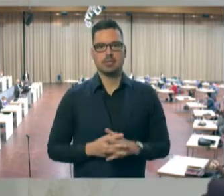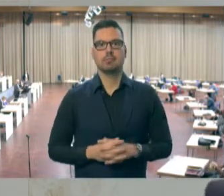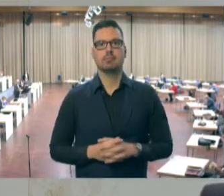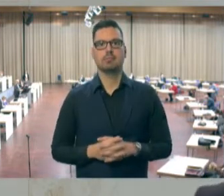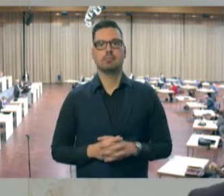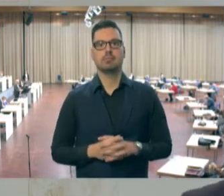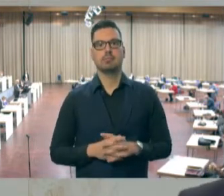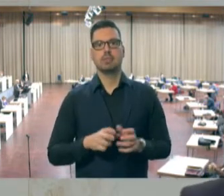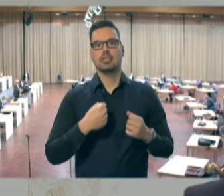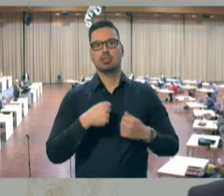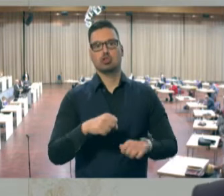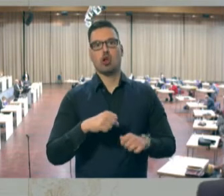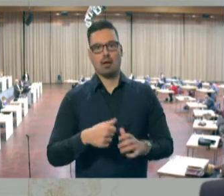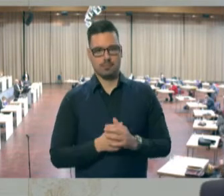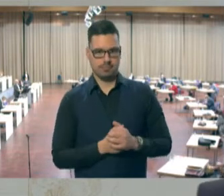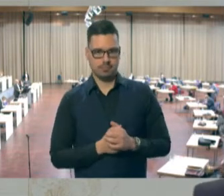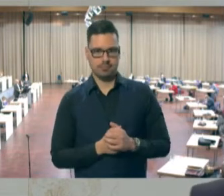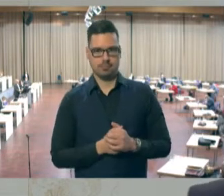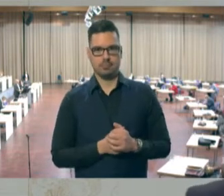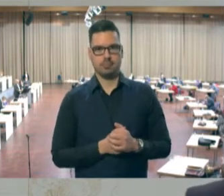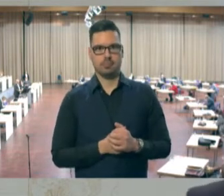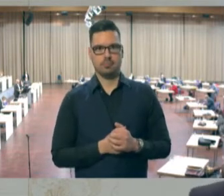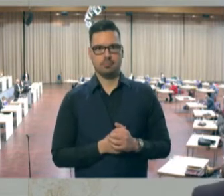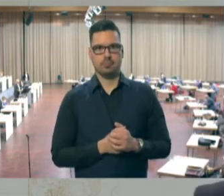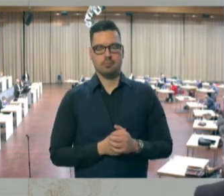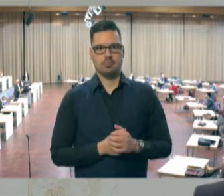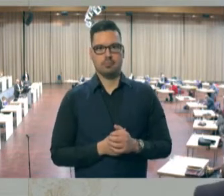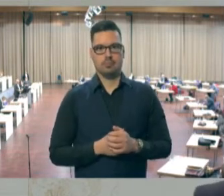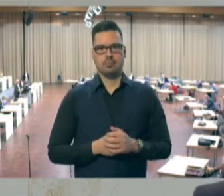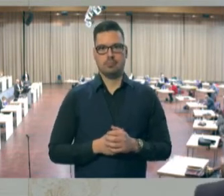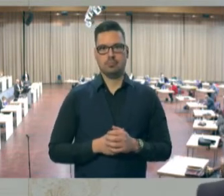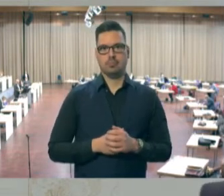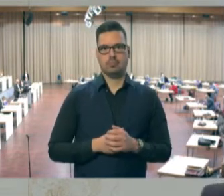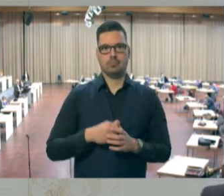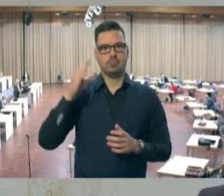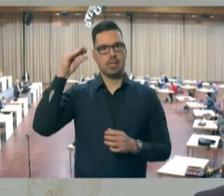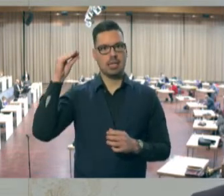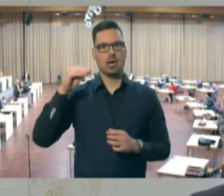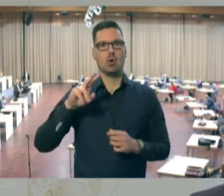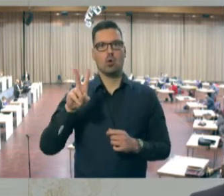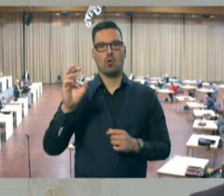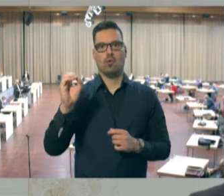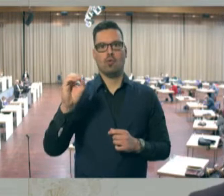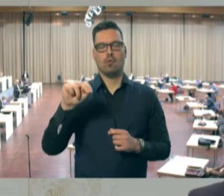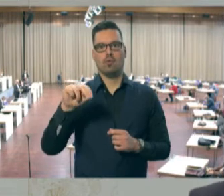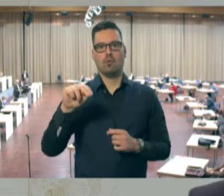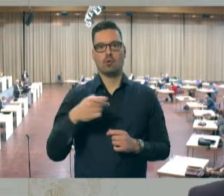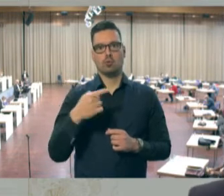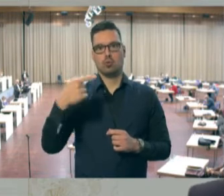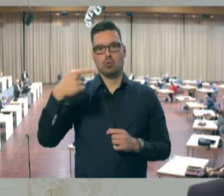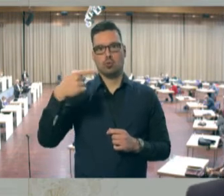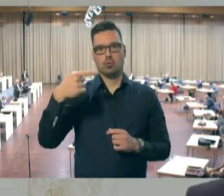einem Dichter zu tun, und zwar mit Johann Wolfgang von Goethe. Und Stopp,